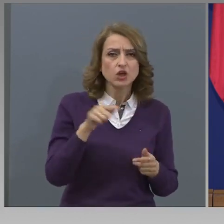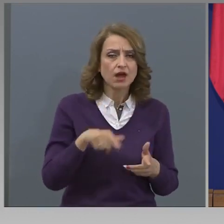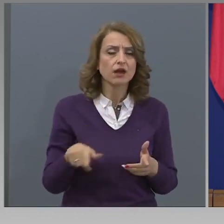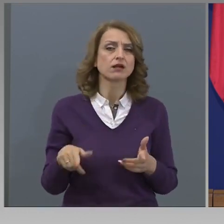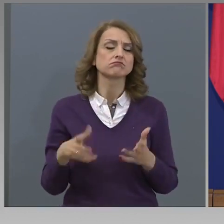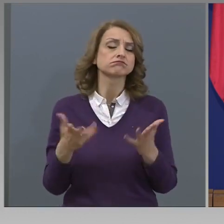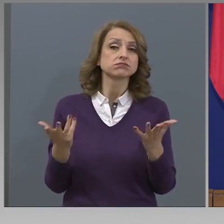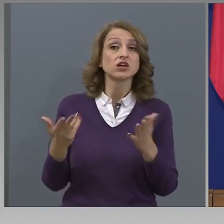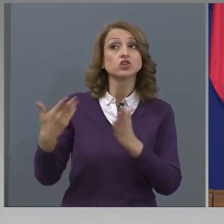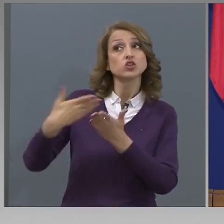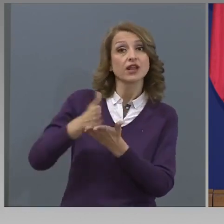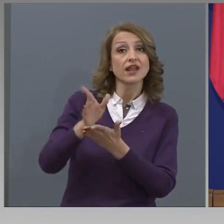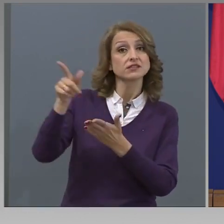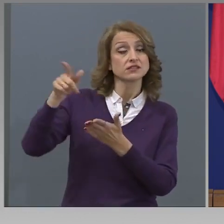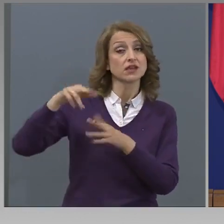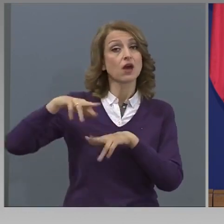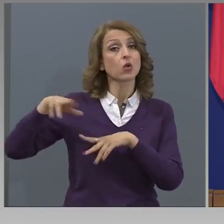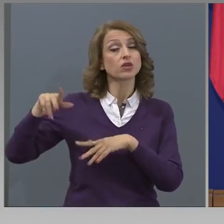възлагането на учителите,